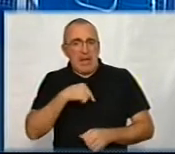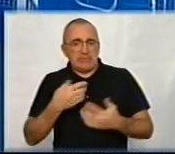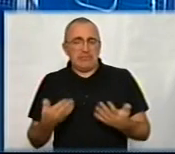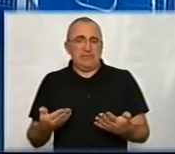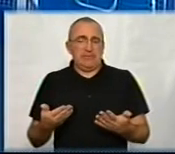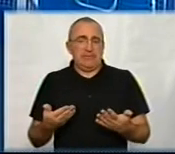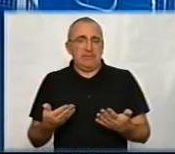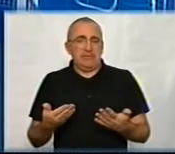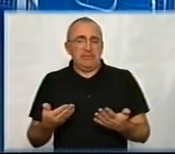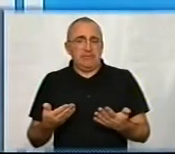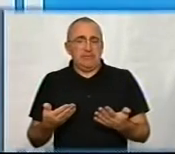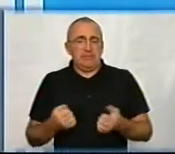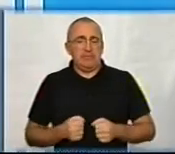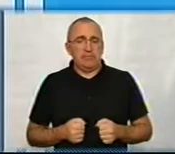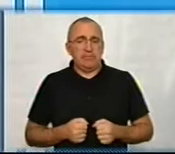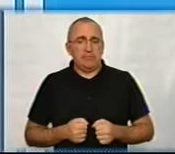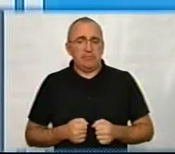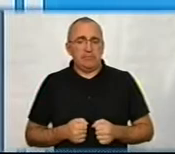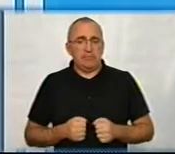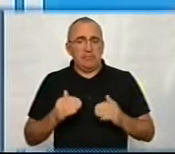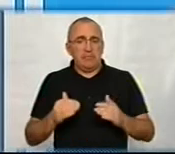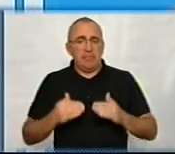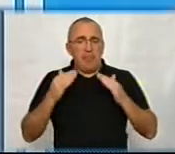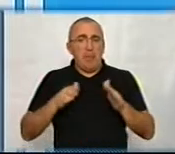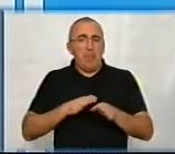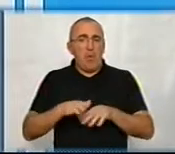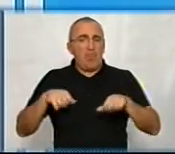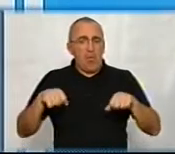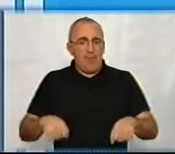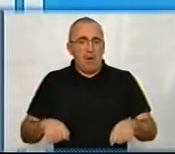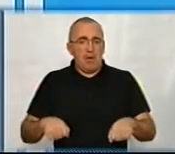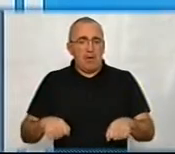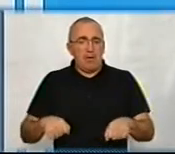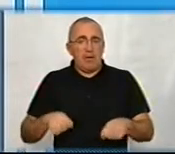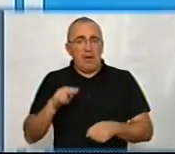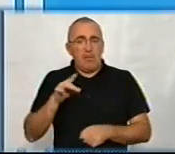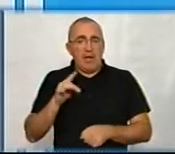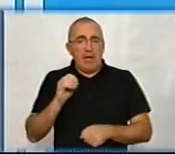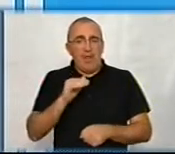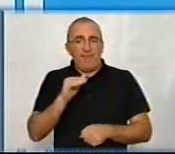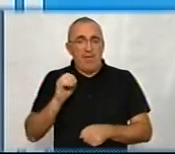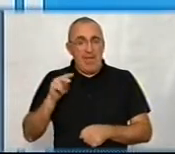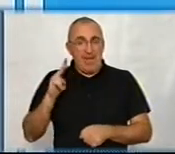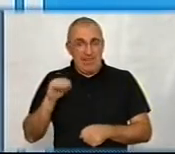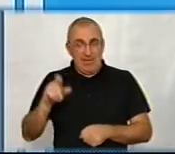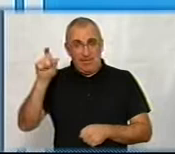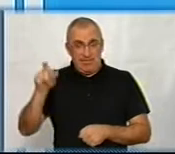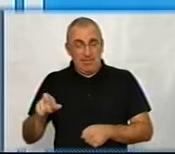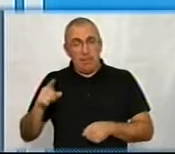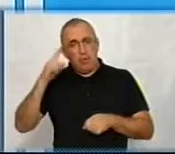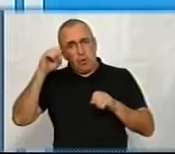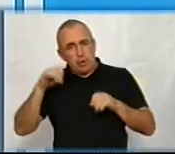перевищення повноважень. Тобто, префект мав би своїми рішеннями